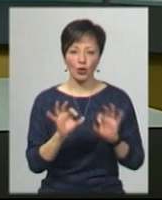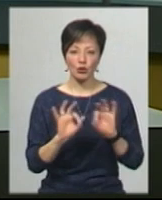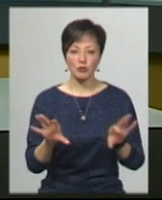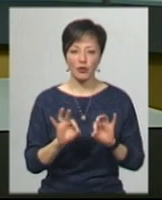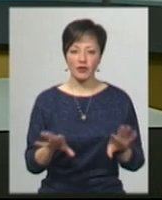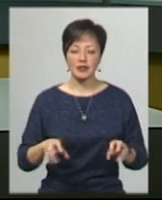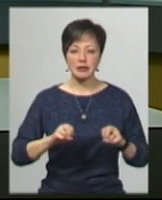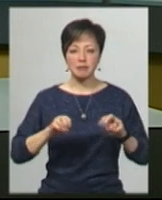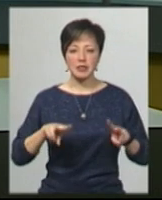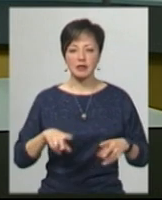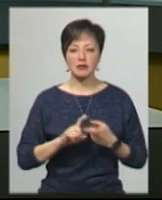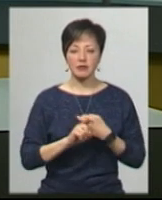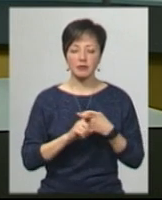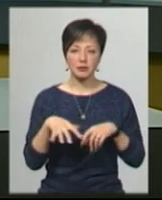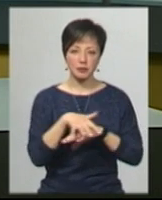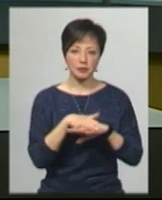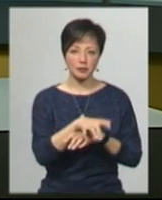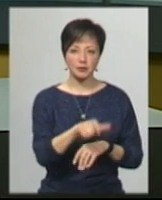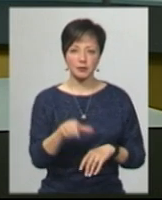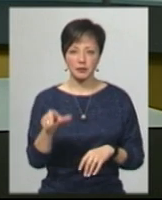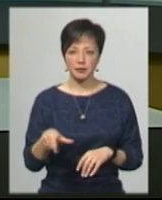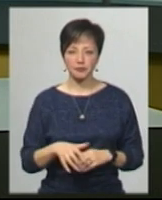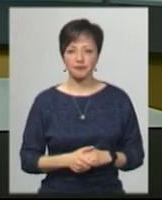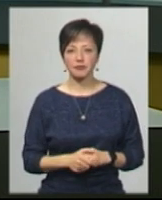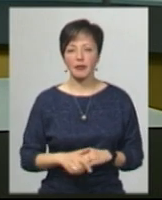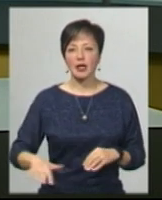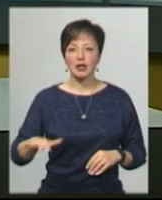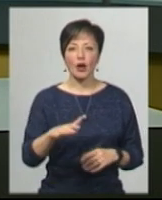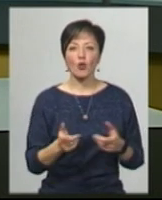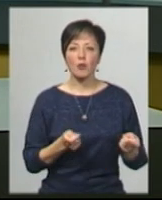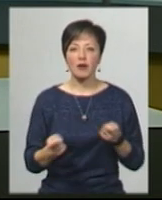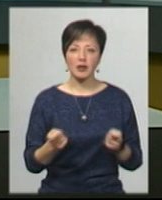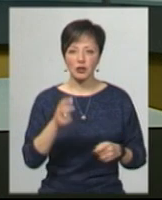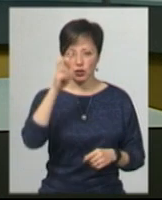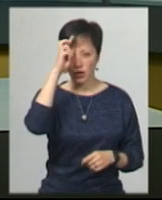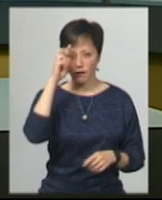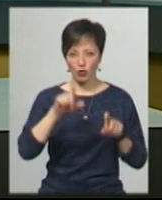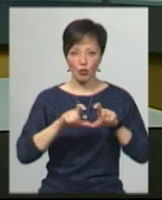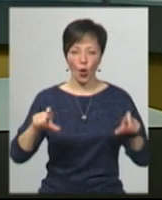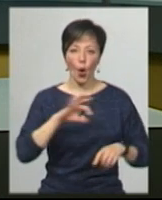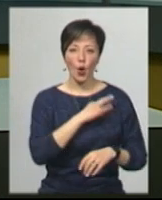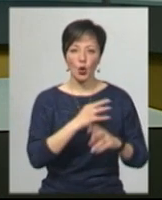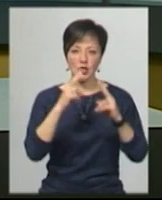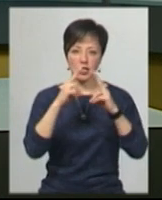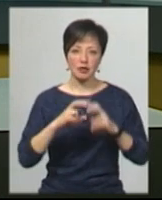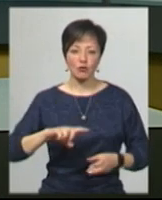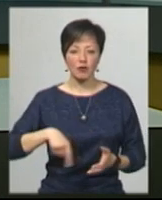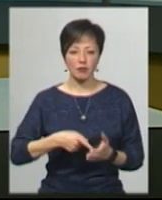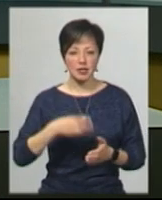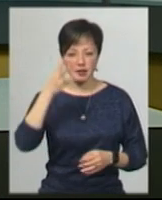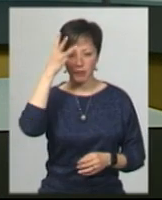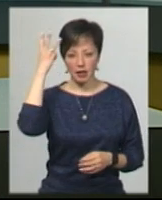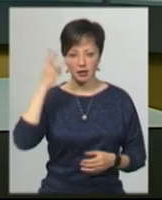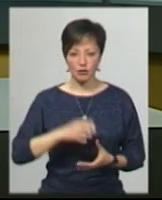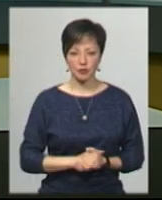розповідає спеціаліст по зв'язкам із громадськістю та ЗМІ Територіального управління Державного бюро розслідувань в місті Хмельницькому